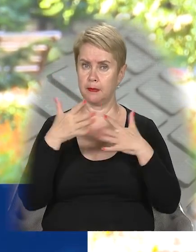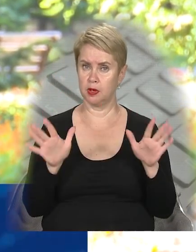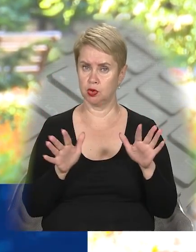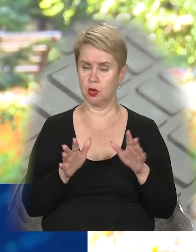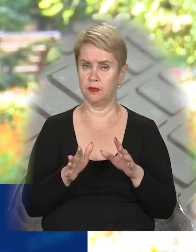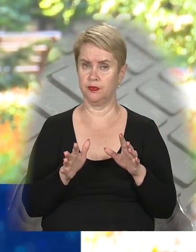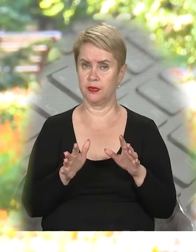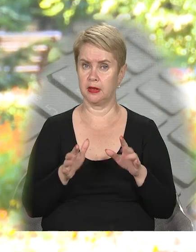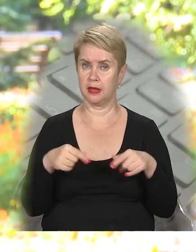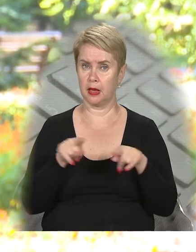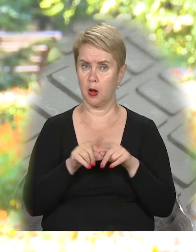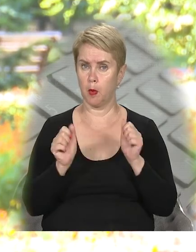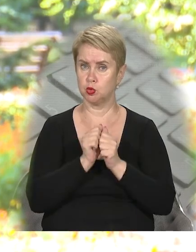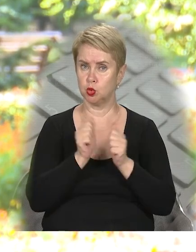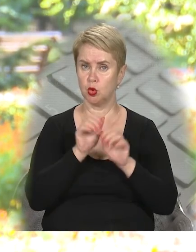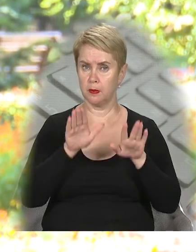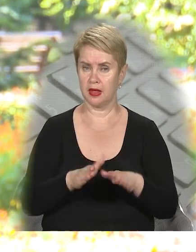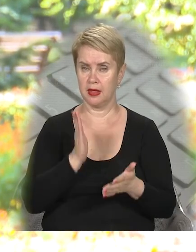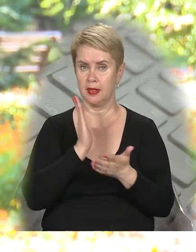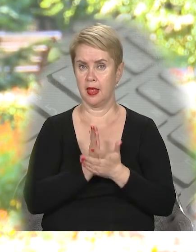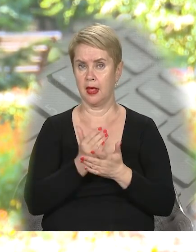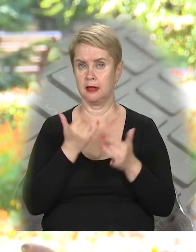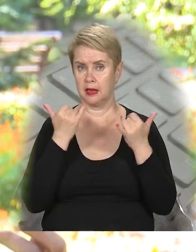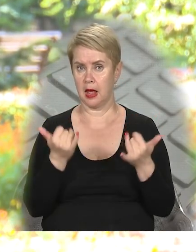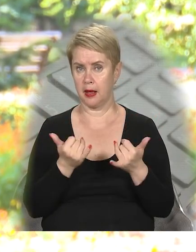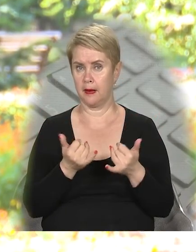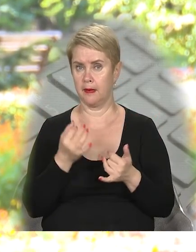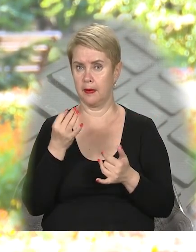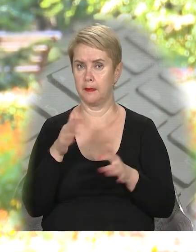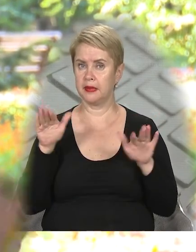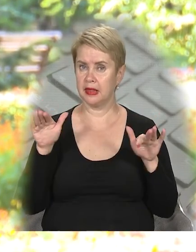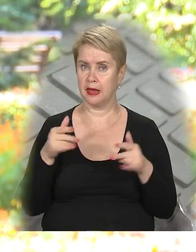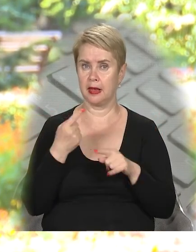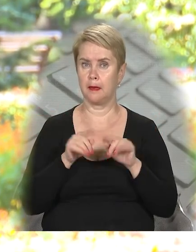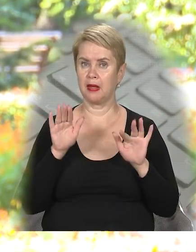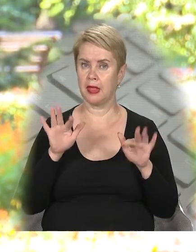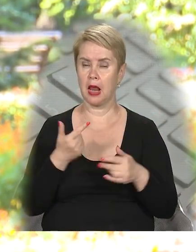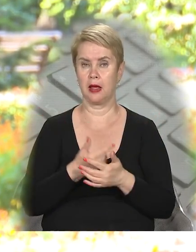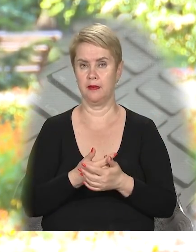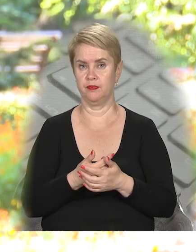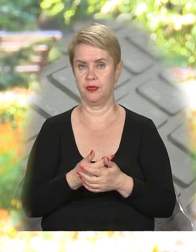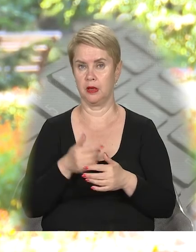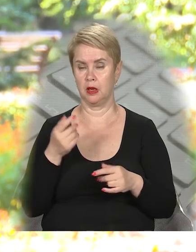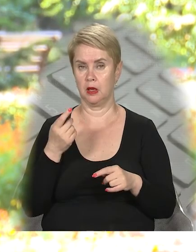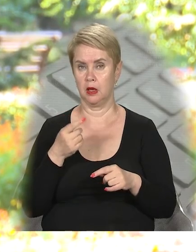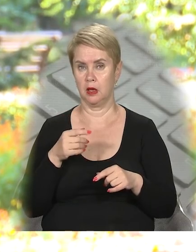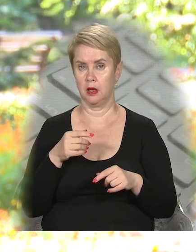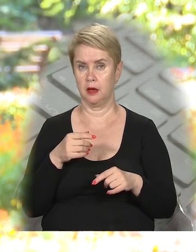посушливих місць, є для приваблення птахів і метеликів. І